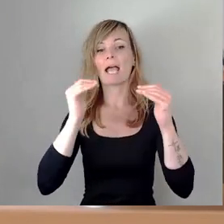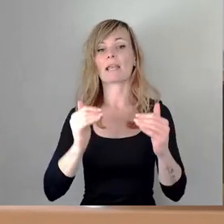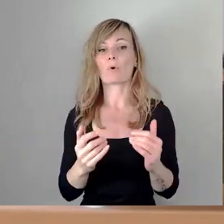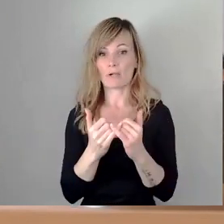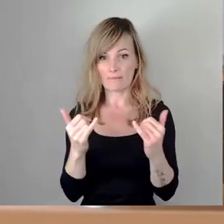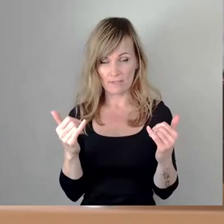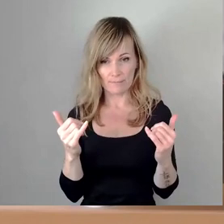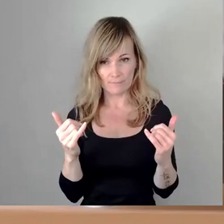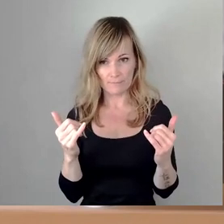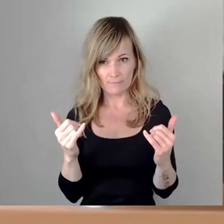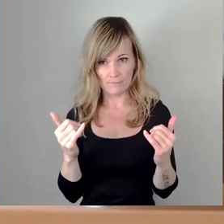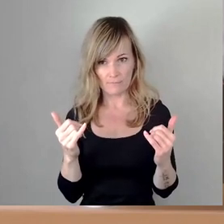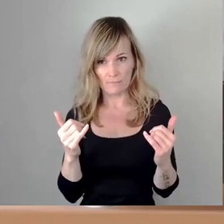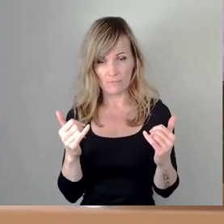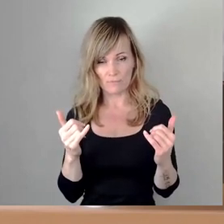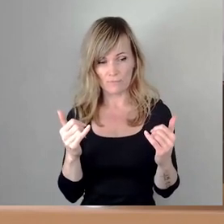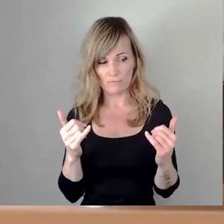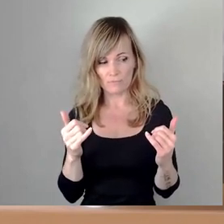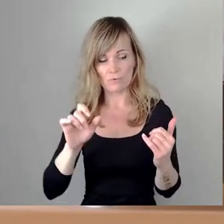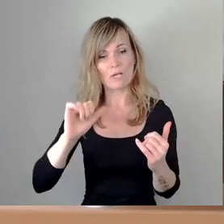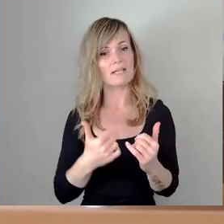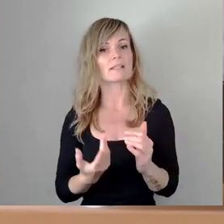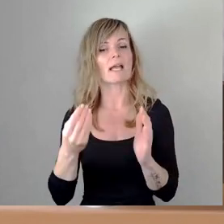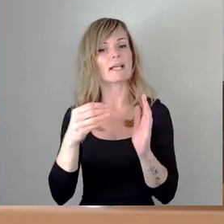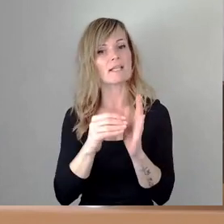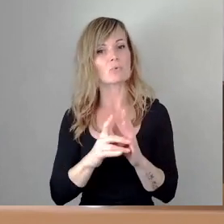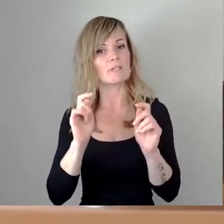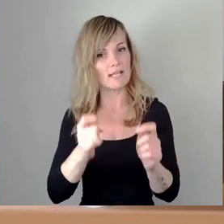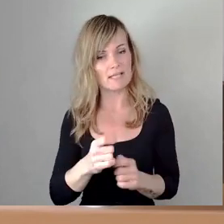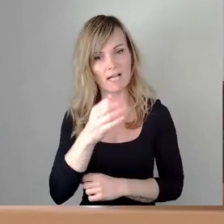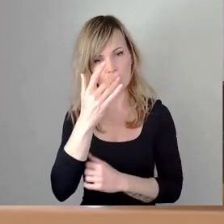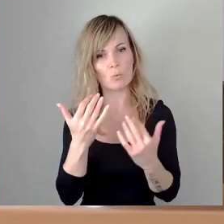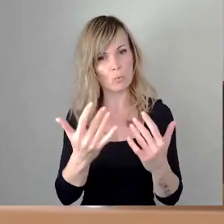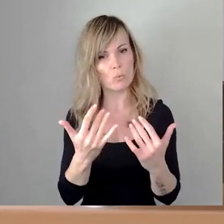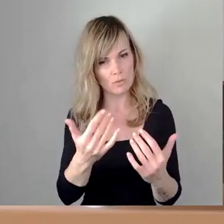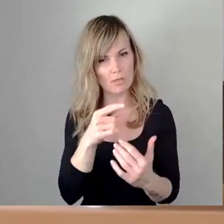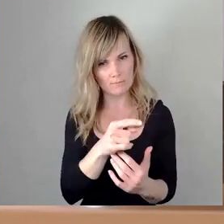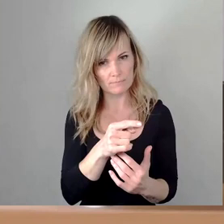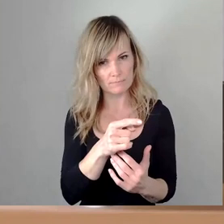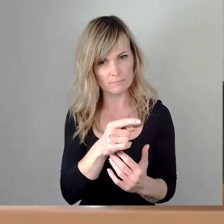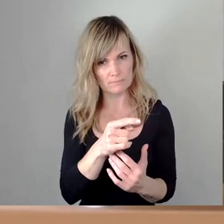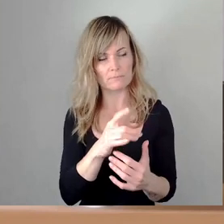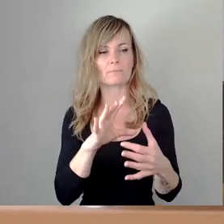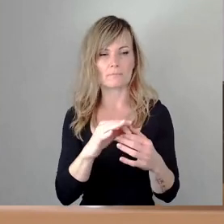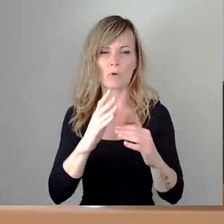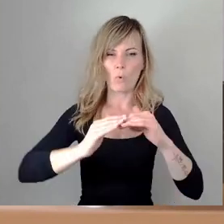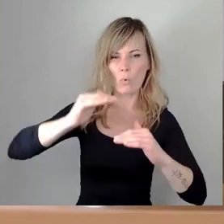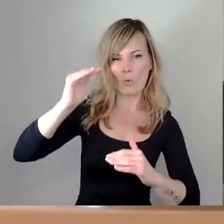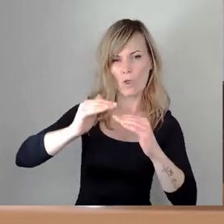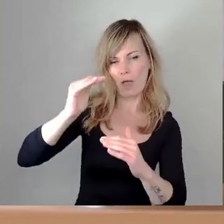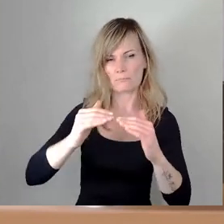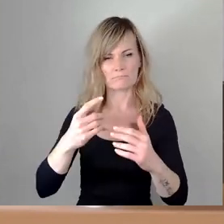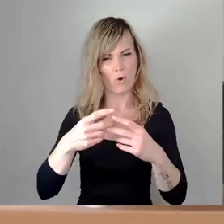zunächst den Ergänzungsantrag der Grünen abstimmen lassen lasse lasse ist weiter gehen weil er auch die Höhe offen lässt kann ja auch nach oben hin